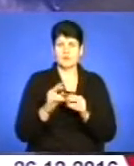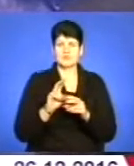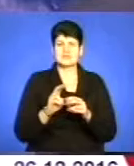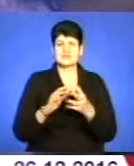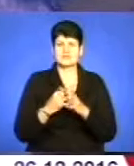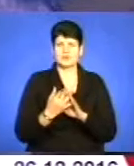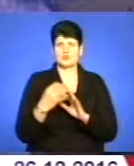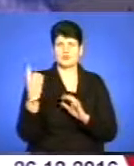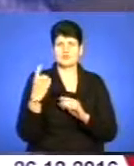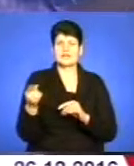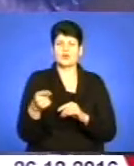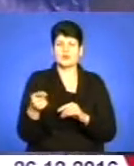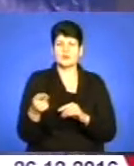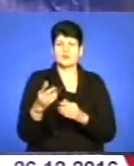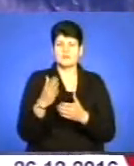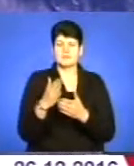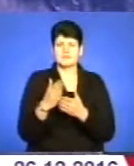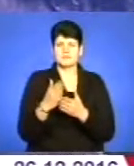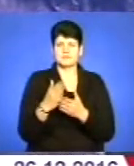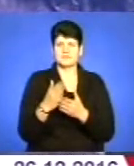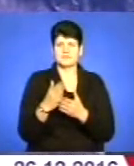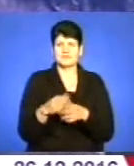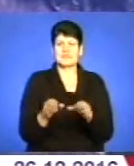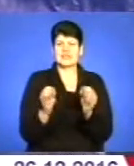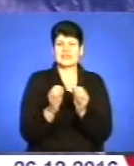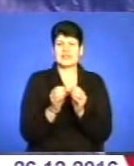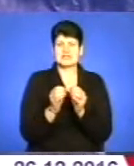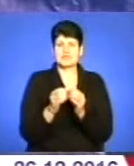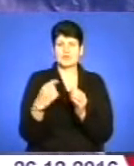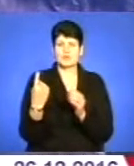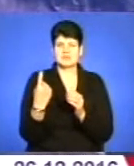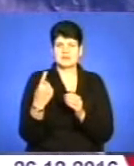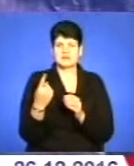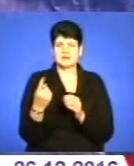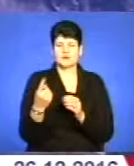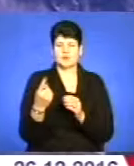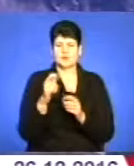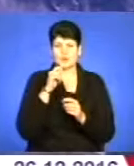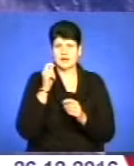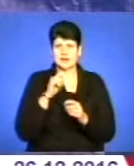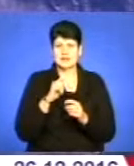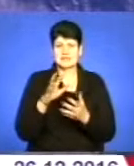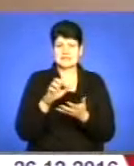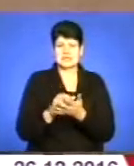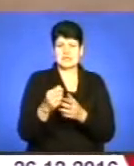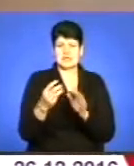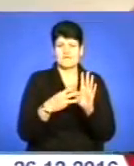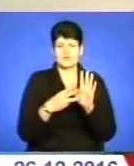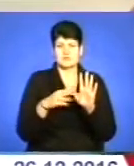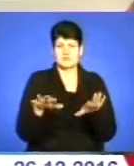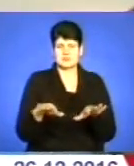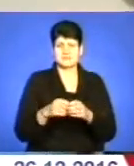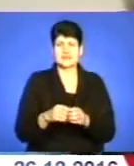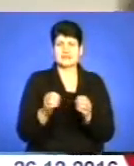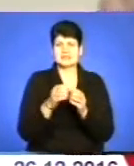господарства Тернопільщина вийшла в категорію десятки областей області України, і, зокрема, заднє лабосиме місяця. За 10